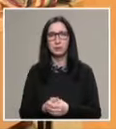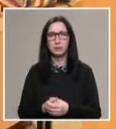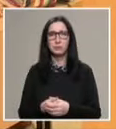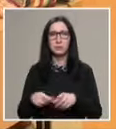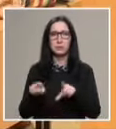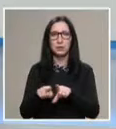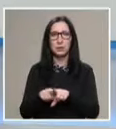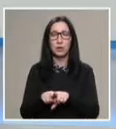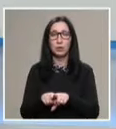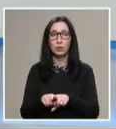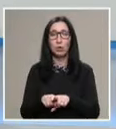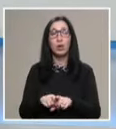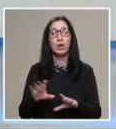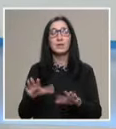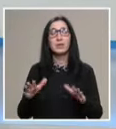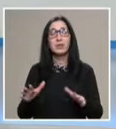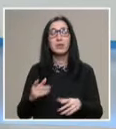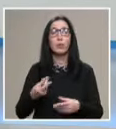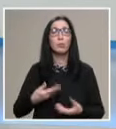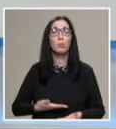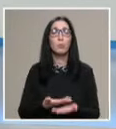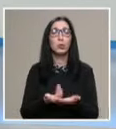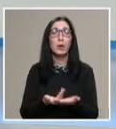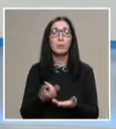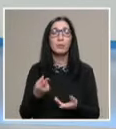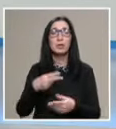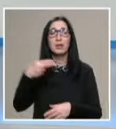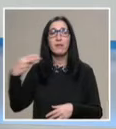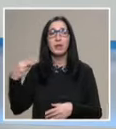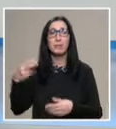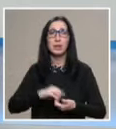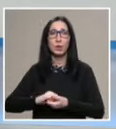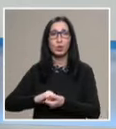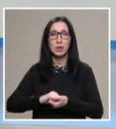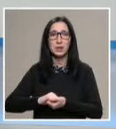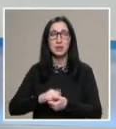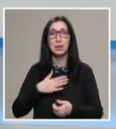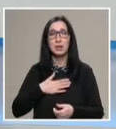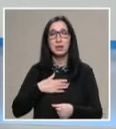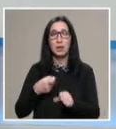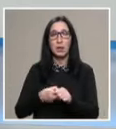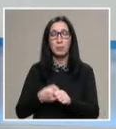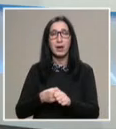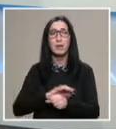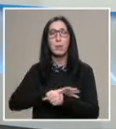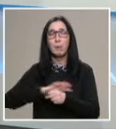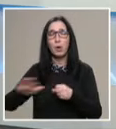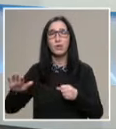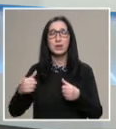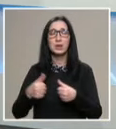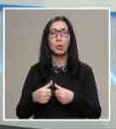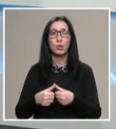Като зависимост от потребностите на фирмите и организациите, ние правим пълната